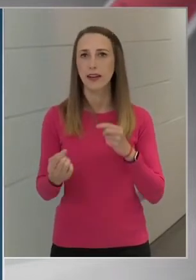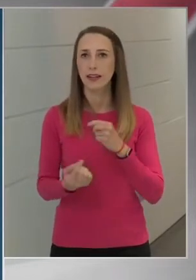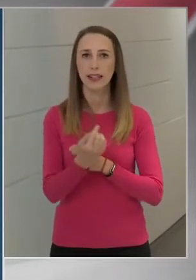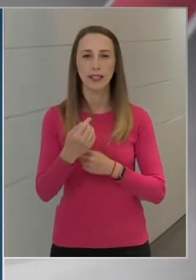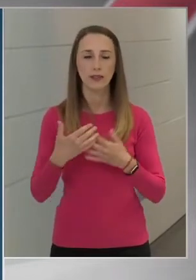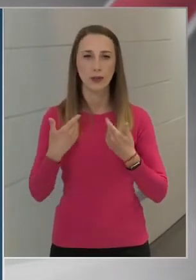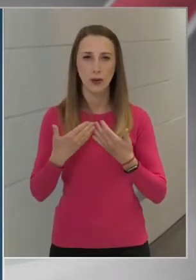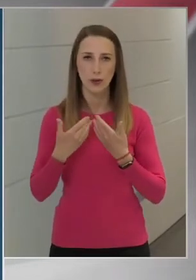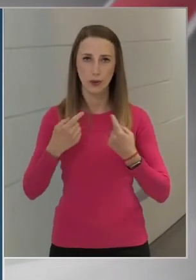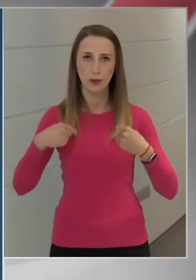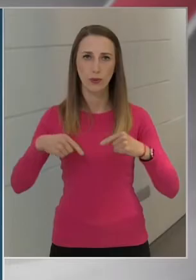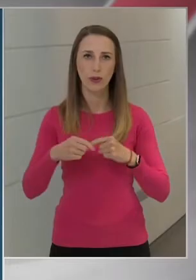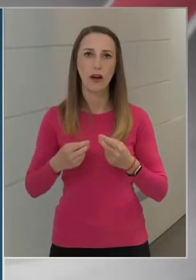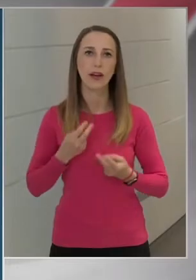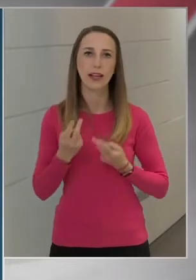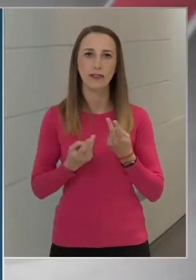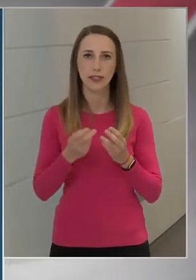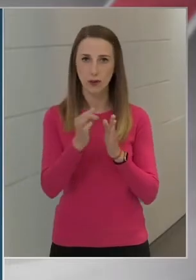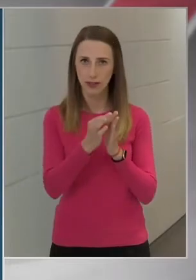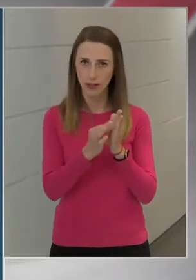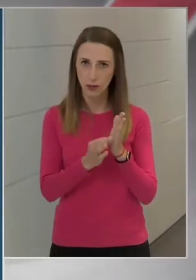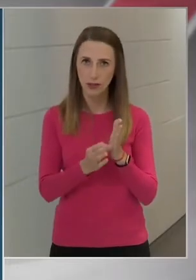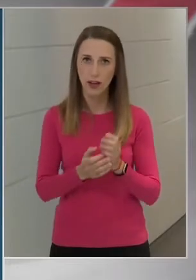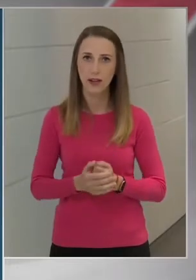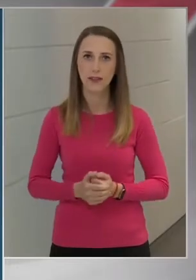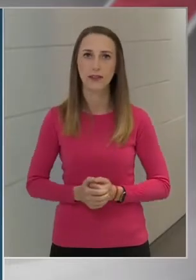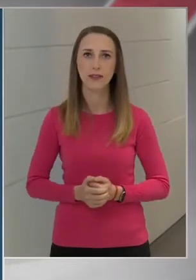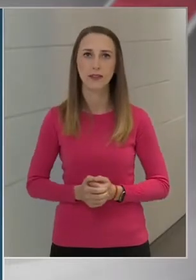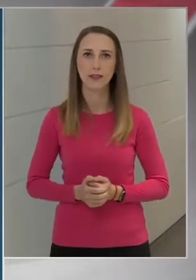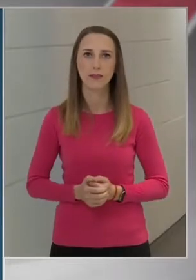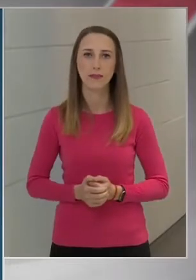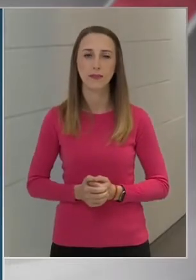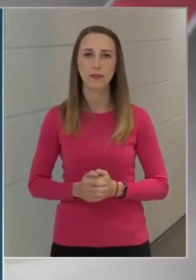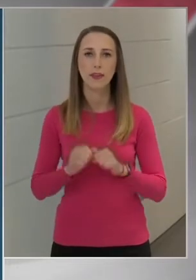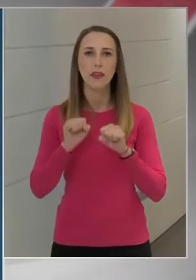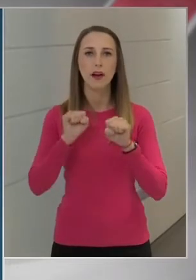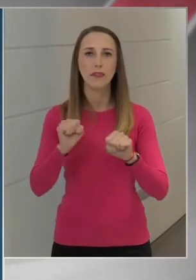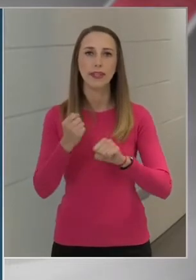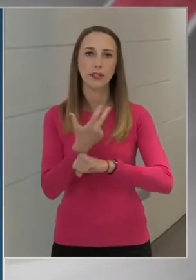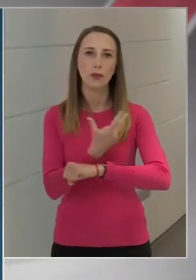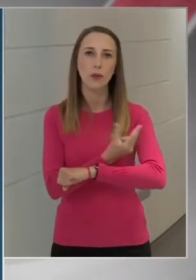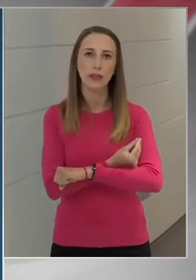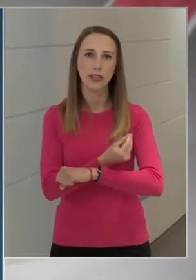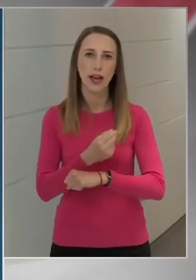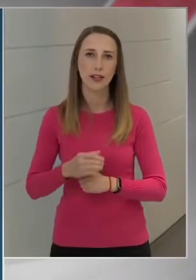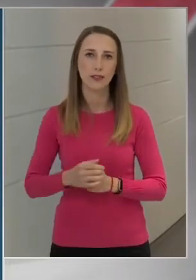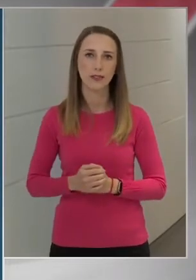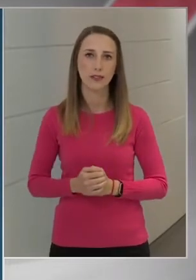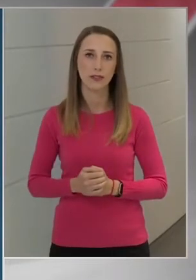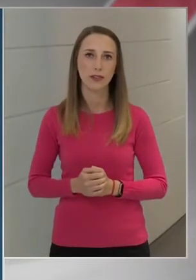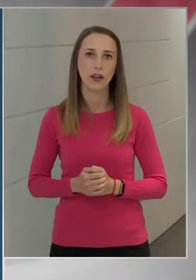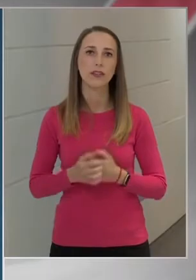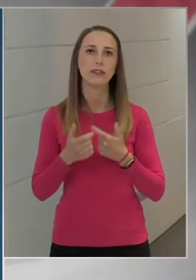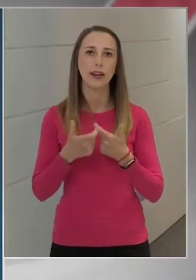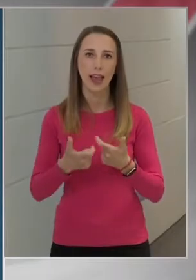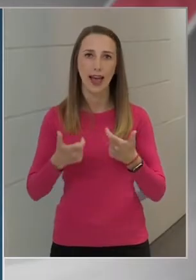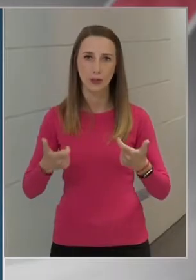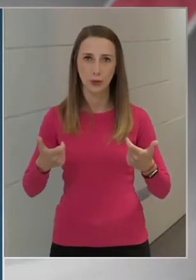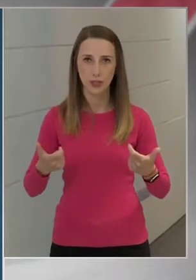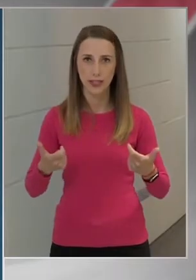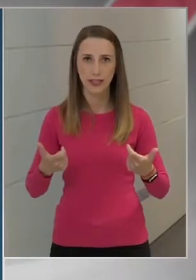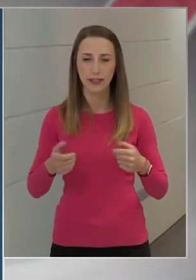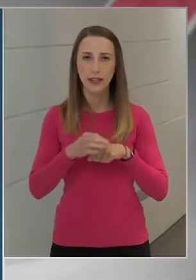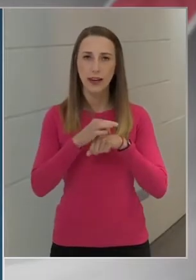örülünk a kedvező adatoknak. A védőoltás az a lehetőség és a